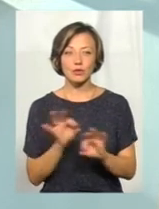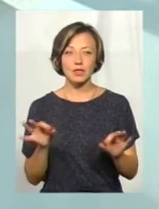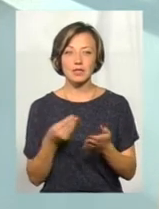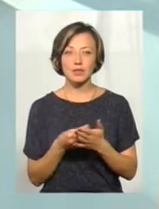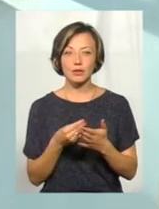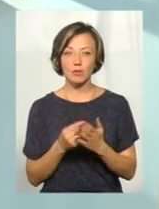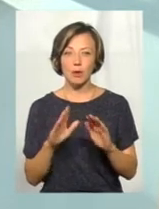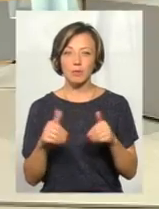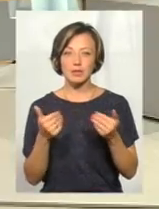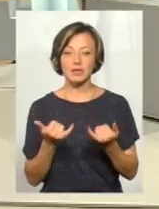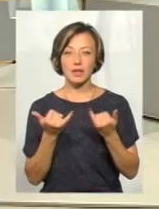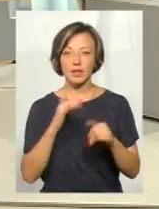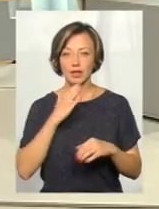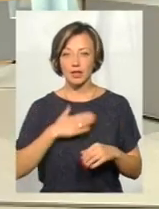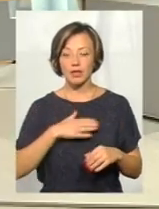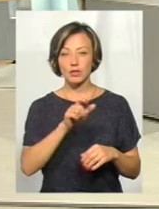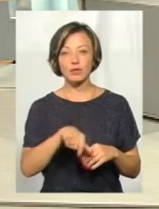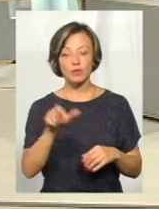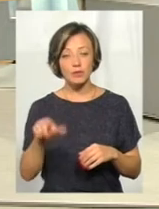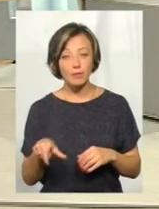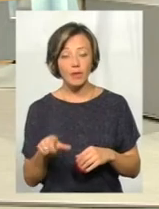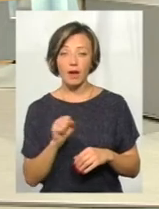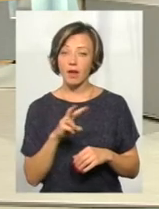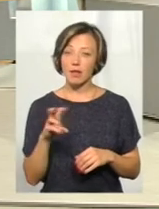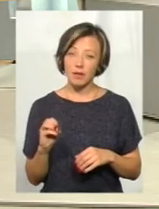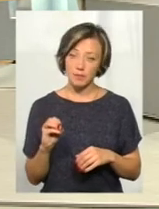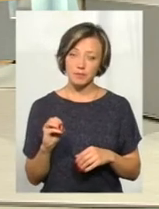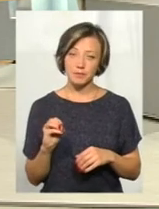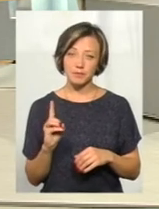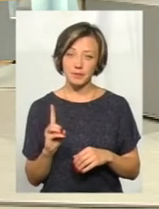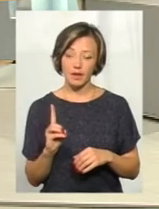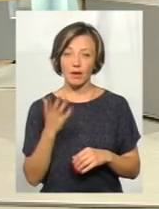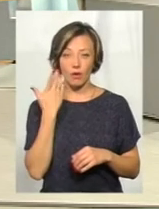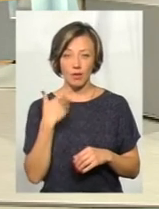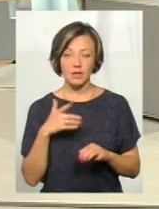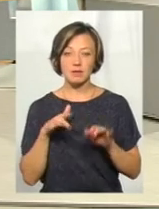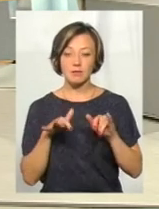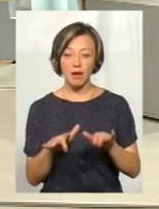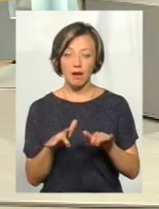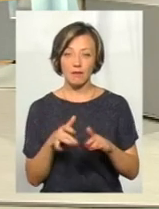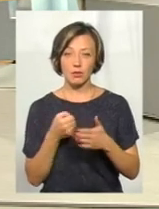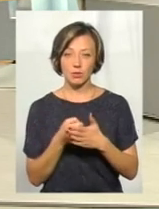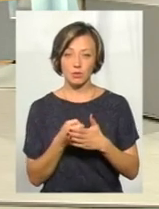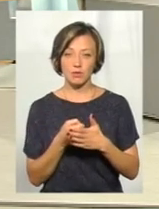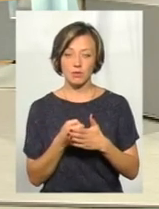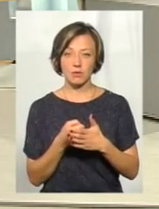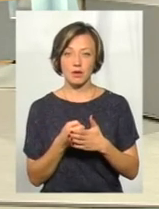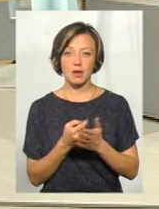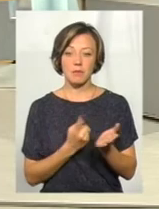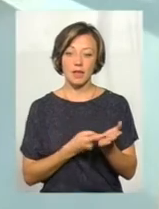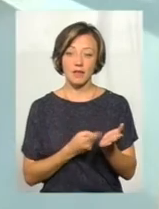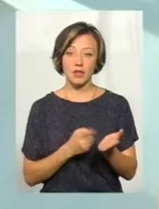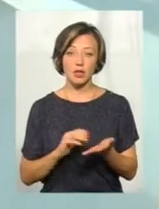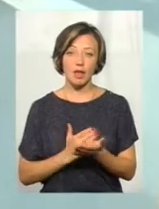цінову пропозицію для наших відвідувачів. Але коли справа доходить до підтвердження